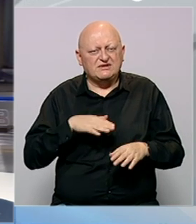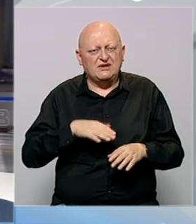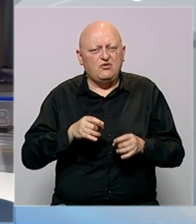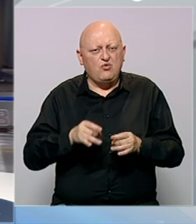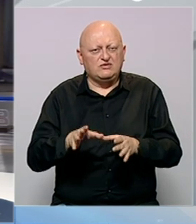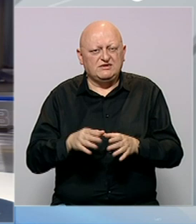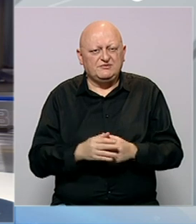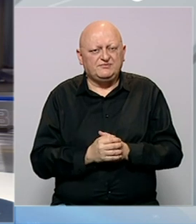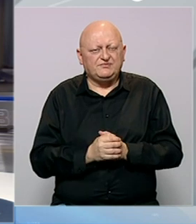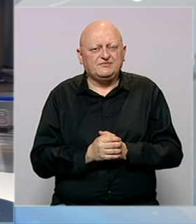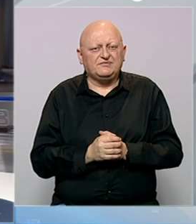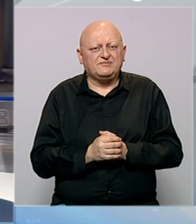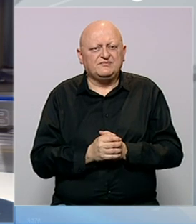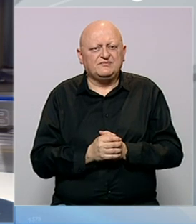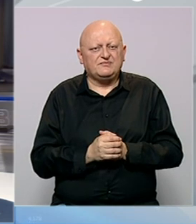Bosanske mahale.